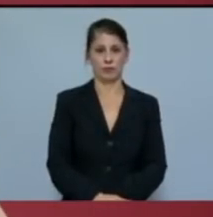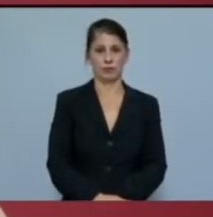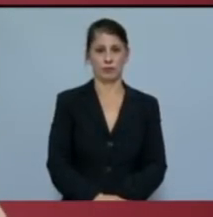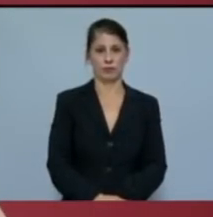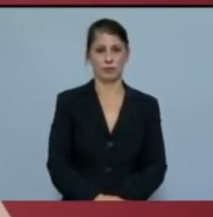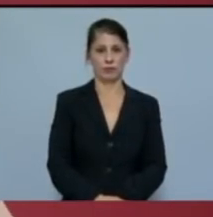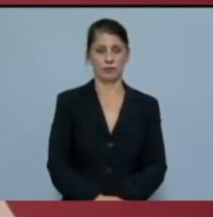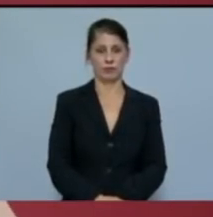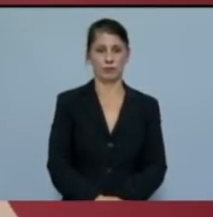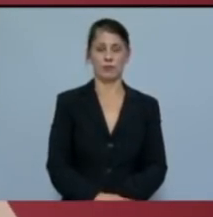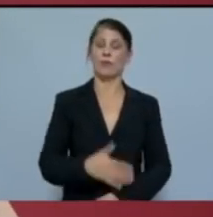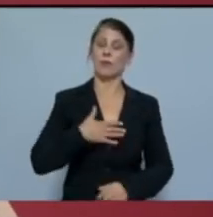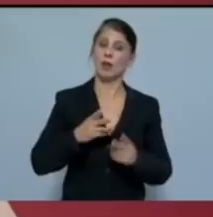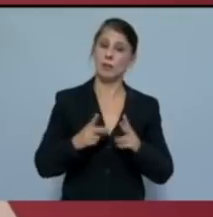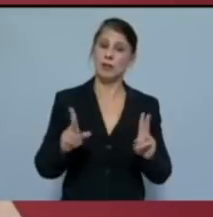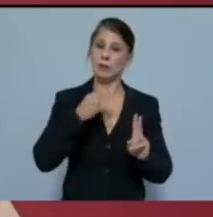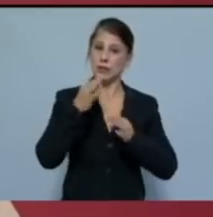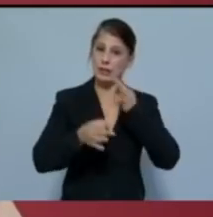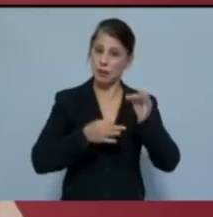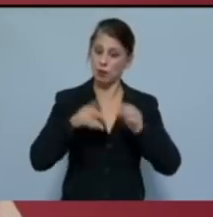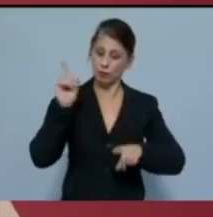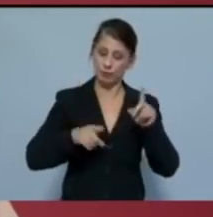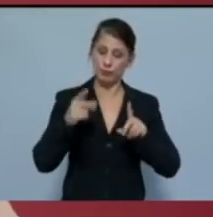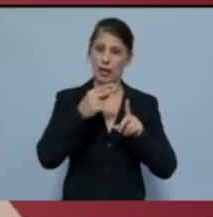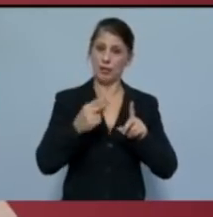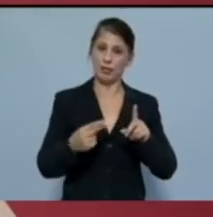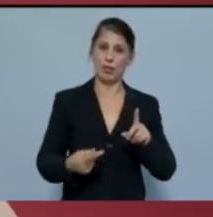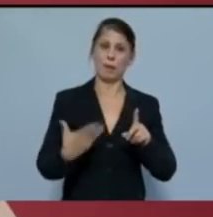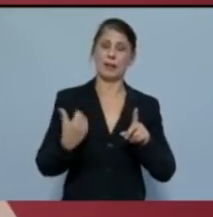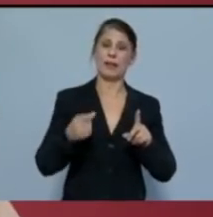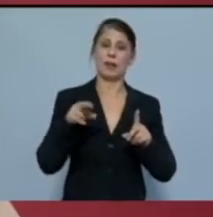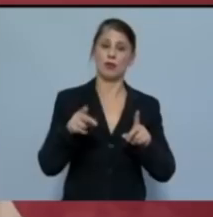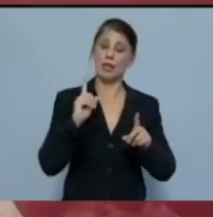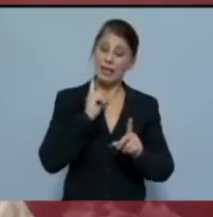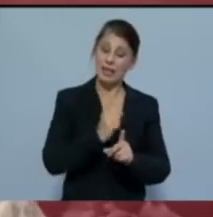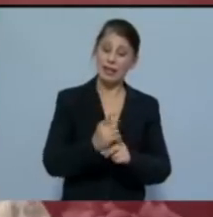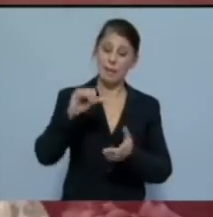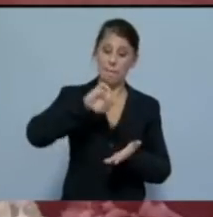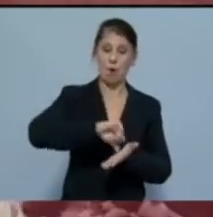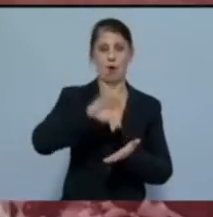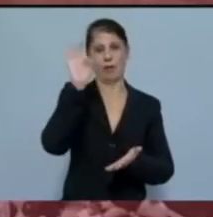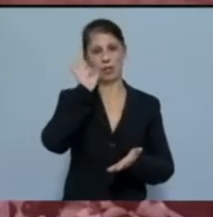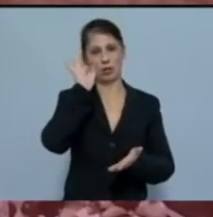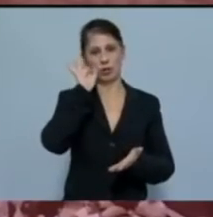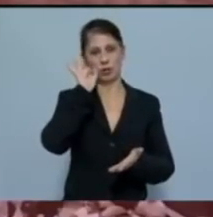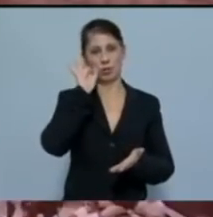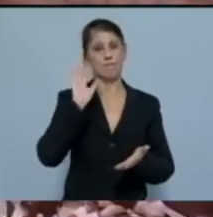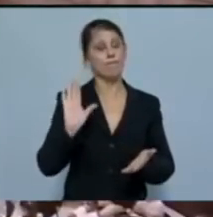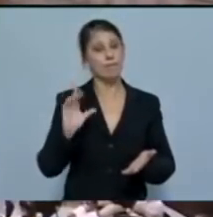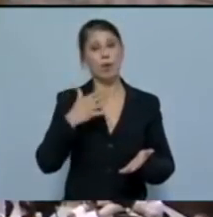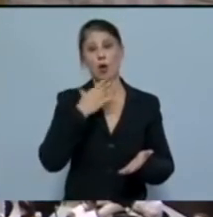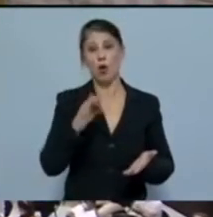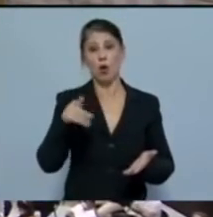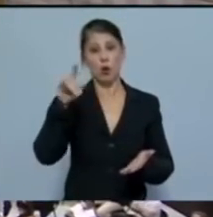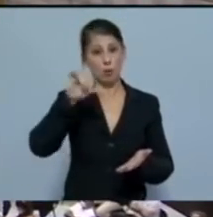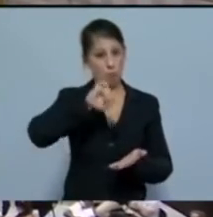πω ορισμένα ζητήματα που αφορούν ειδικά την πόλη σας στη Θεσσαλονίκη, με δεδομένο ότι η πόλη